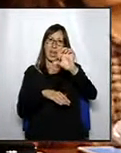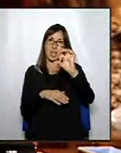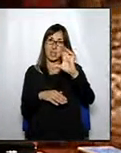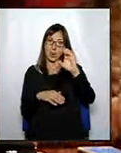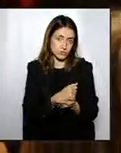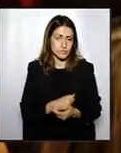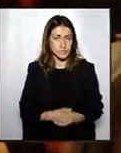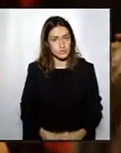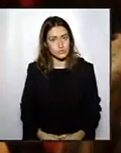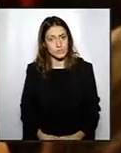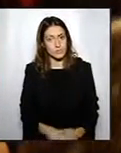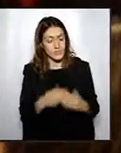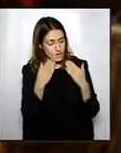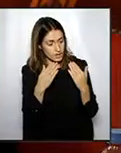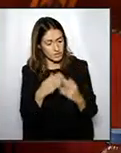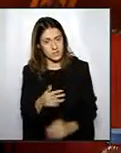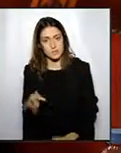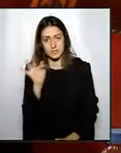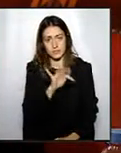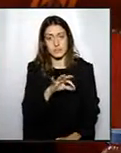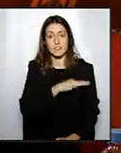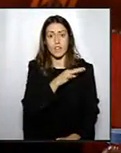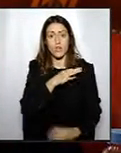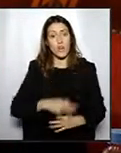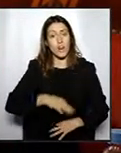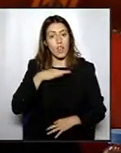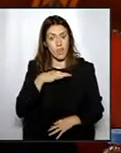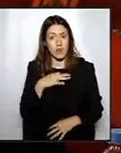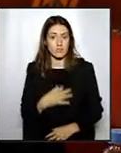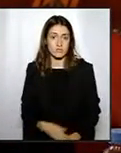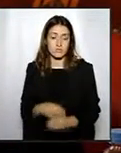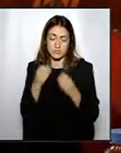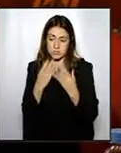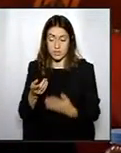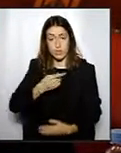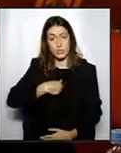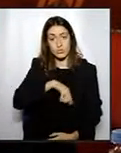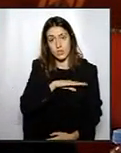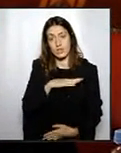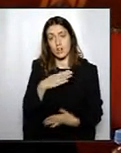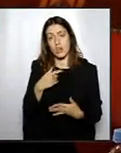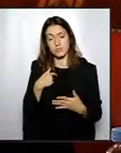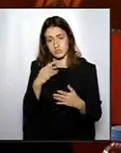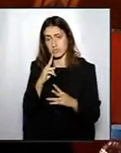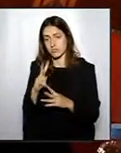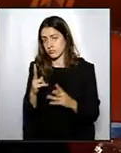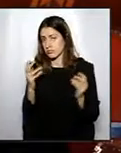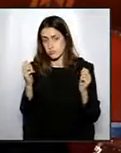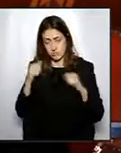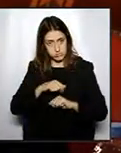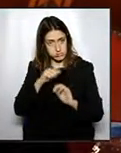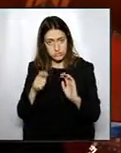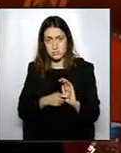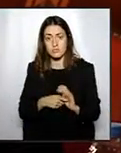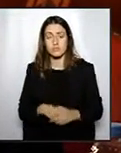Sant Jordi. Senyor Anglada. Sí, bé, el nostre grup municipal ja manifestem que estem totalment d'acord amb l